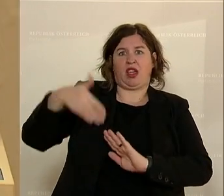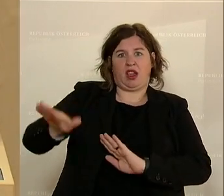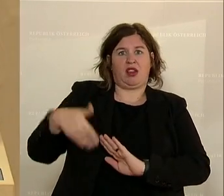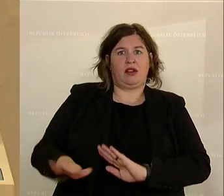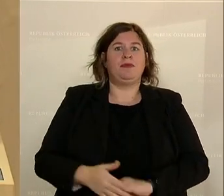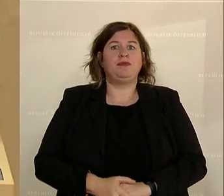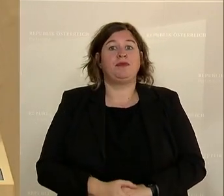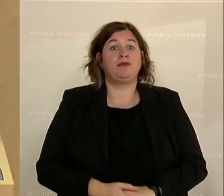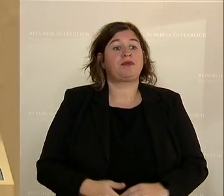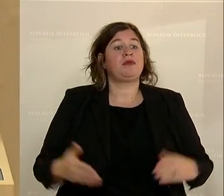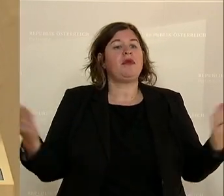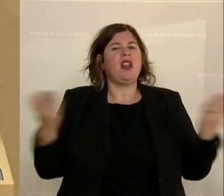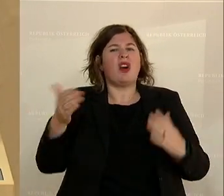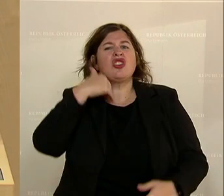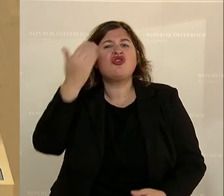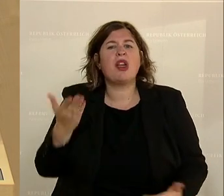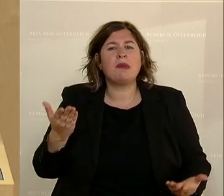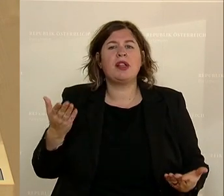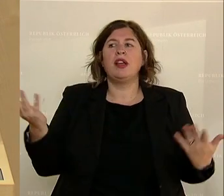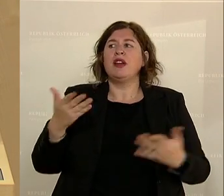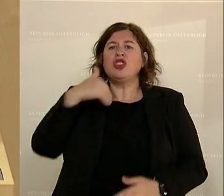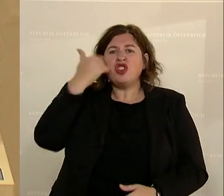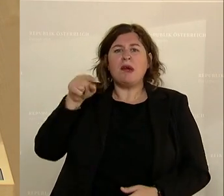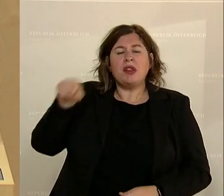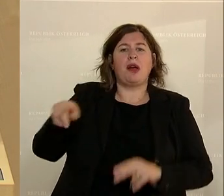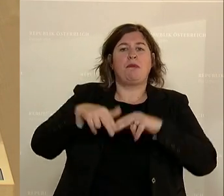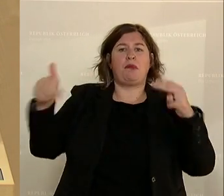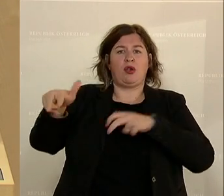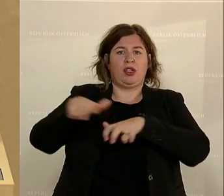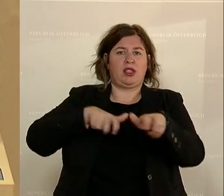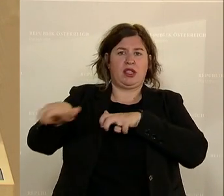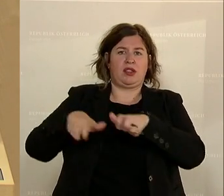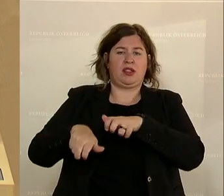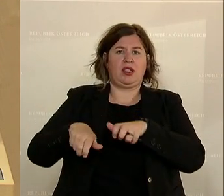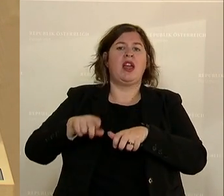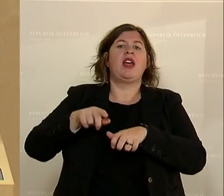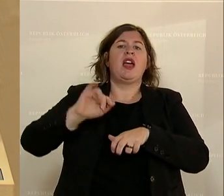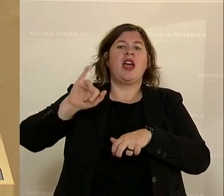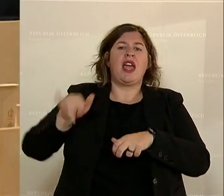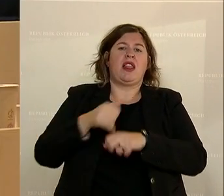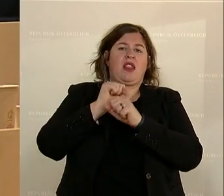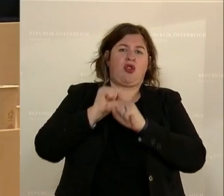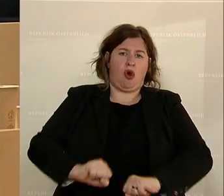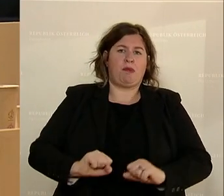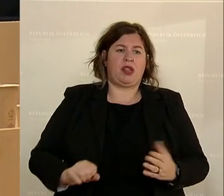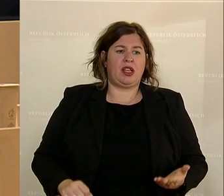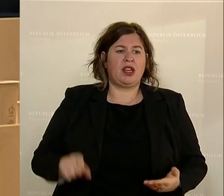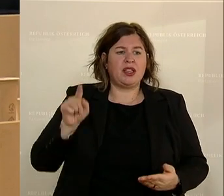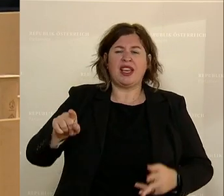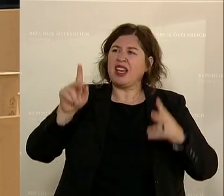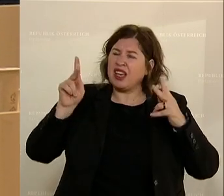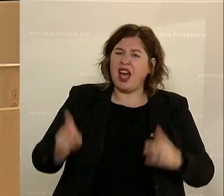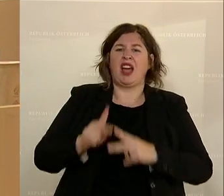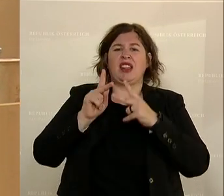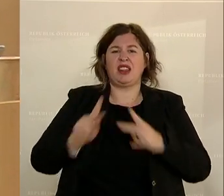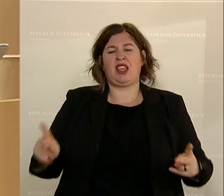So, was ist zum Schämen? Zum Schämen ist diese Bundesregierung, diese Inkompetente. Sie können es nicht mehr.